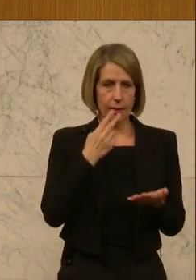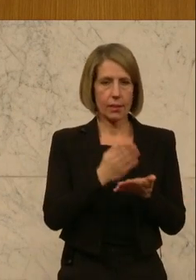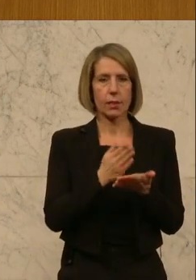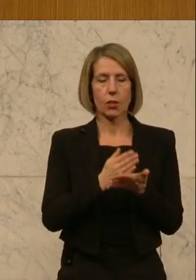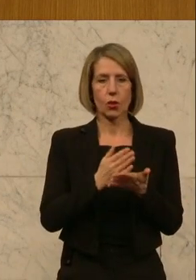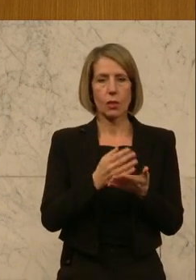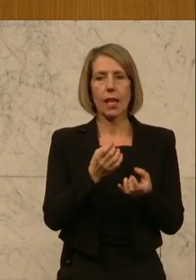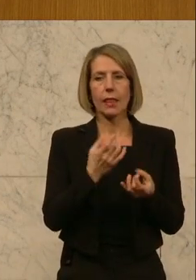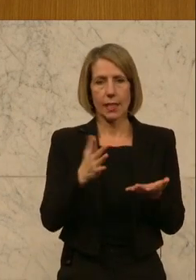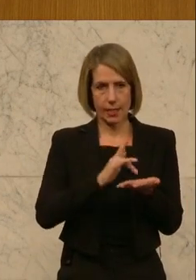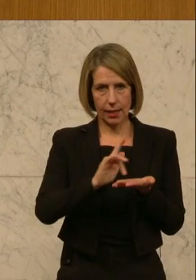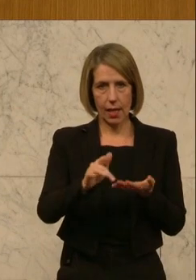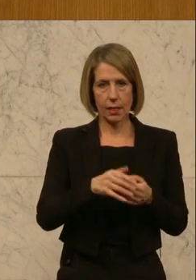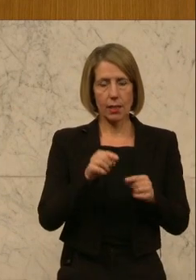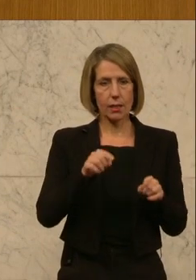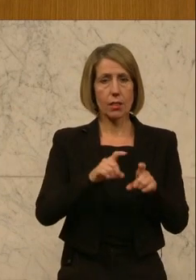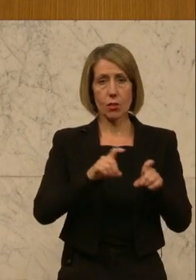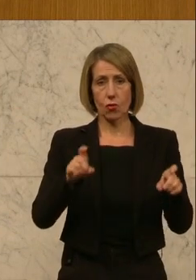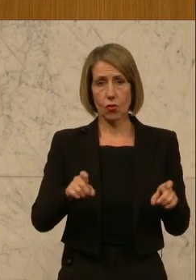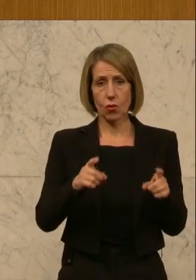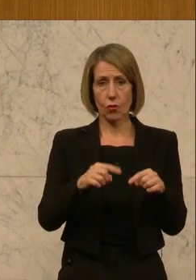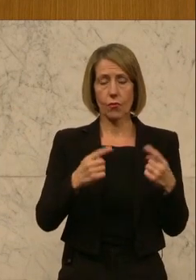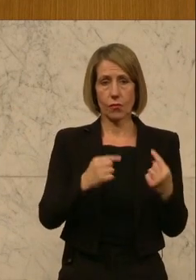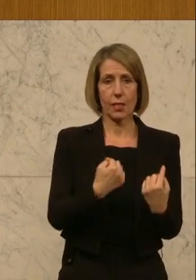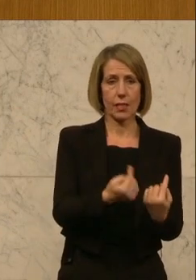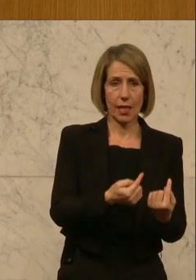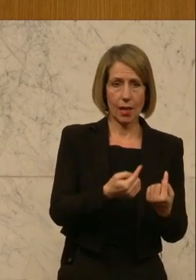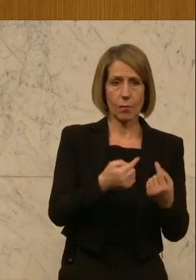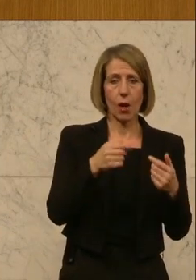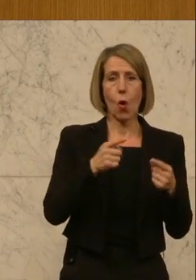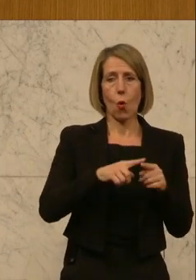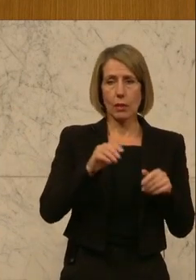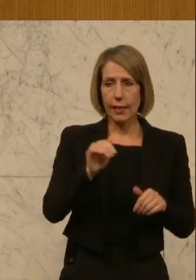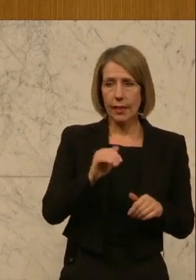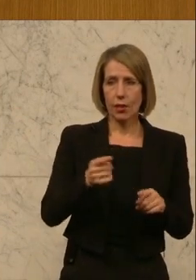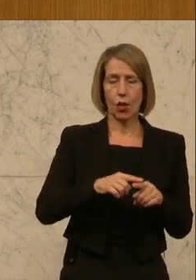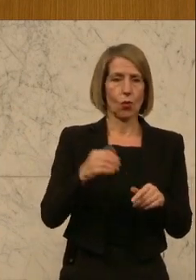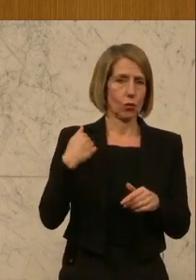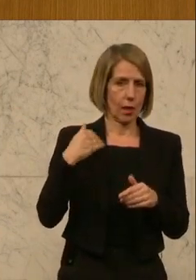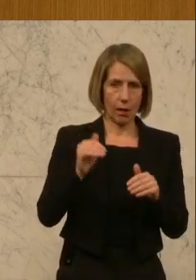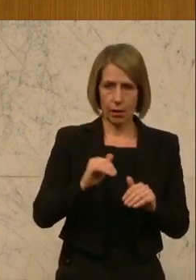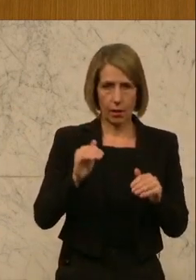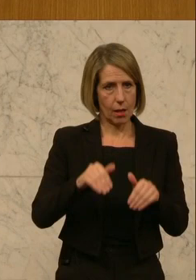auch diese Schulden haben einen hohen Preis, den nicht nur wir selber, sondern wahrscheinlich noch unsere Kinder und Kindeskinder bezahlen werden müssen.